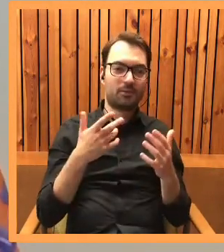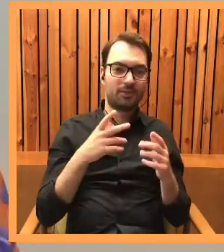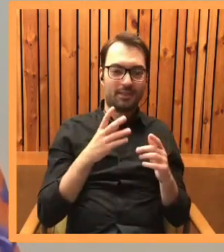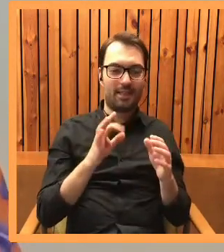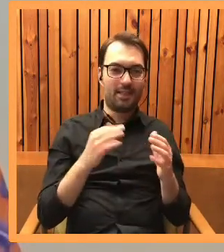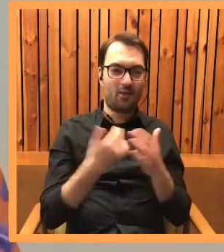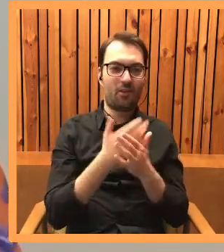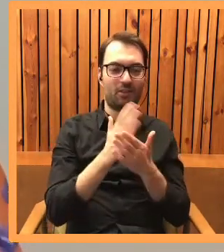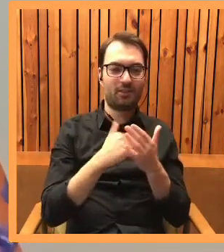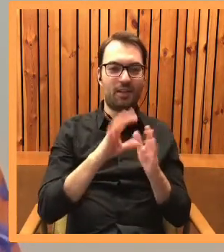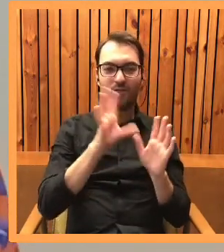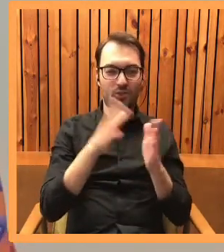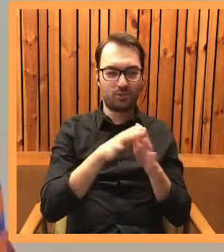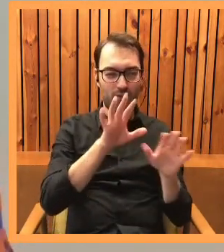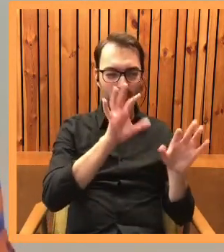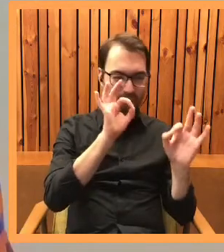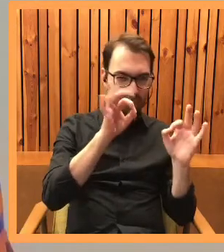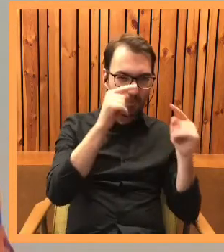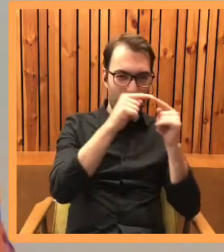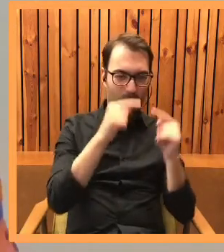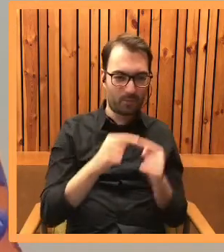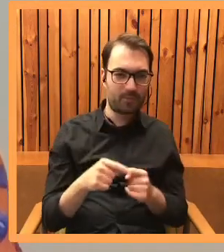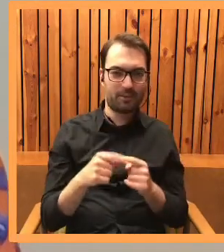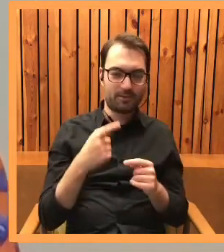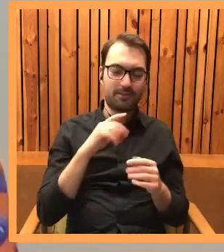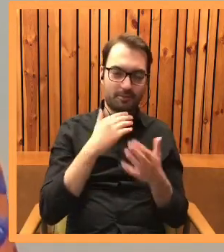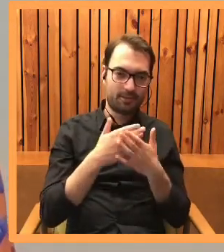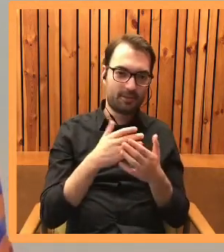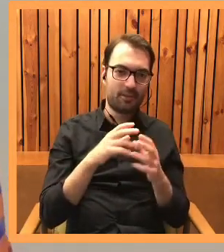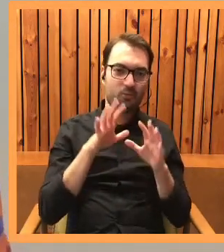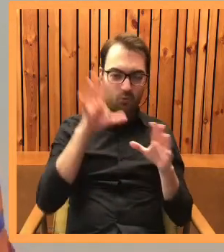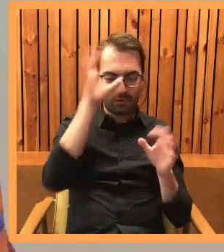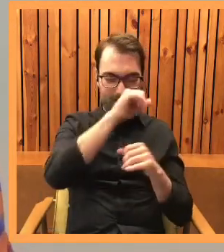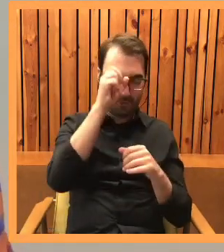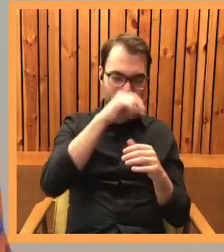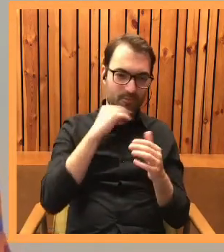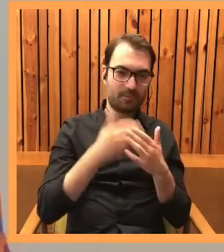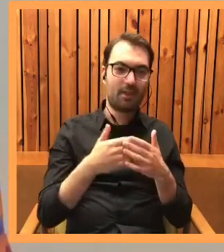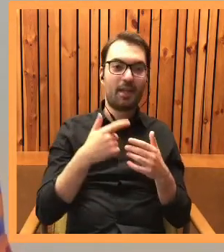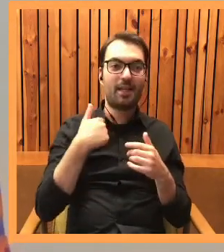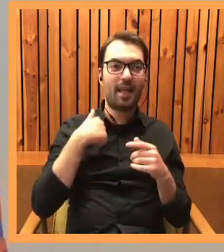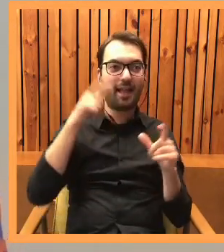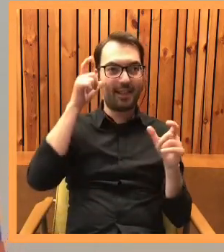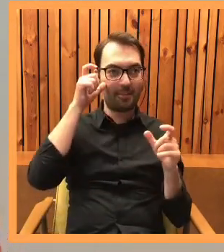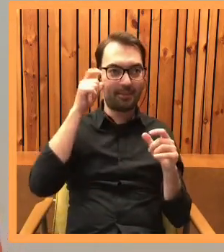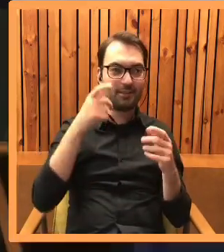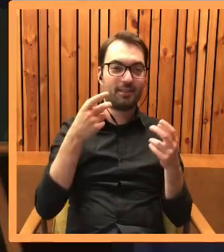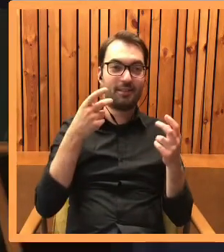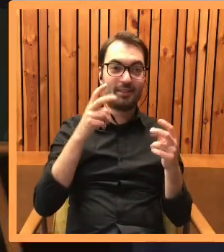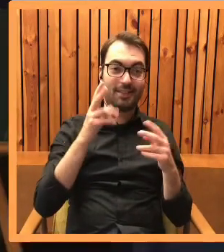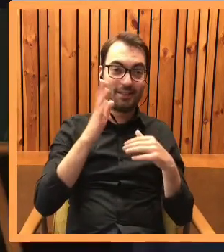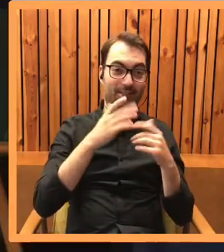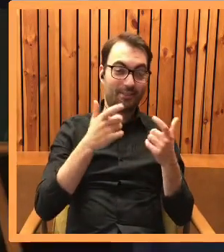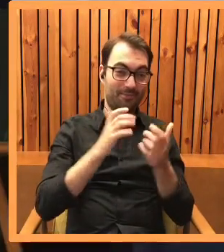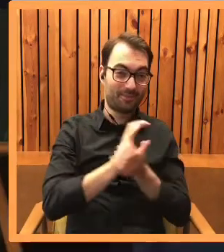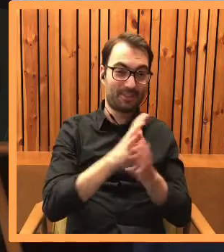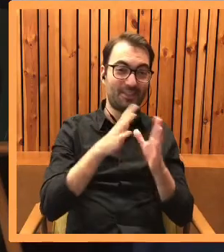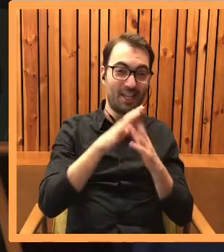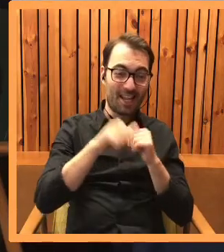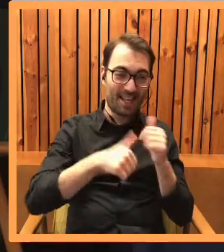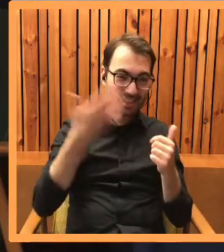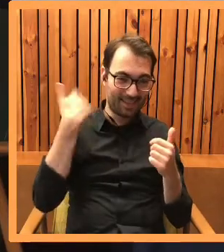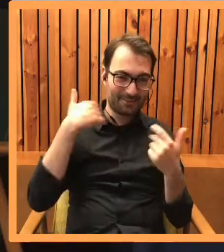żeby wszystkie niuanse wyciągnąć jeszcze raz z tych książek, no bo nie oszukujmy się, sporo zapomniałam, a Jadwia Blica powstała 10 lat temu.